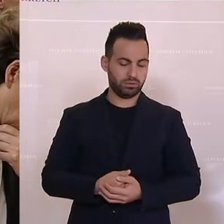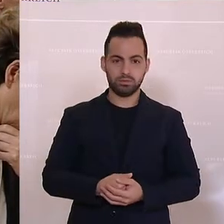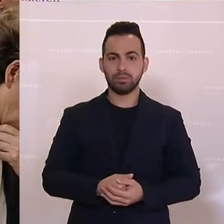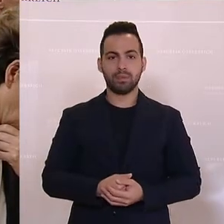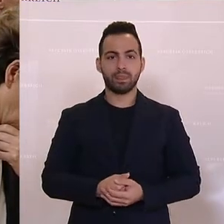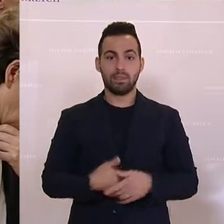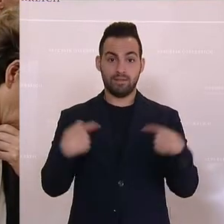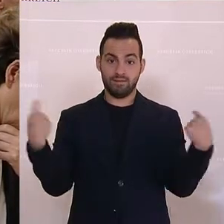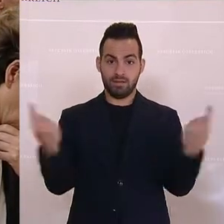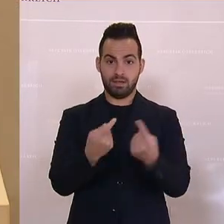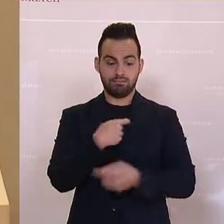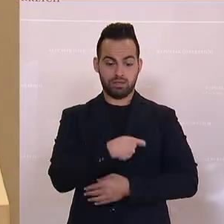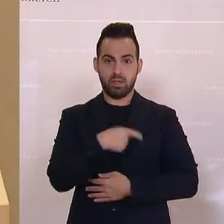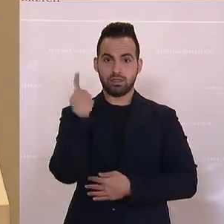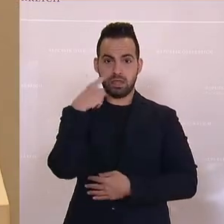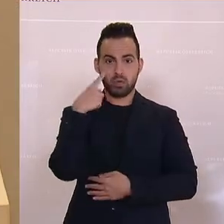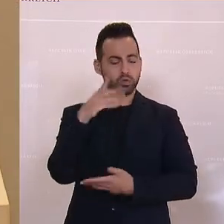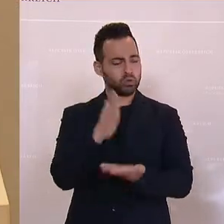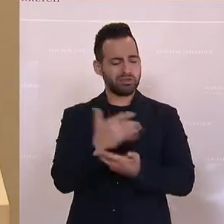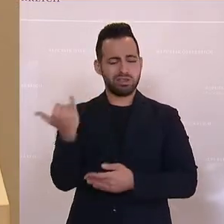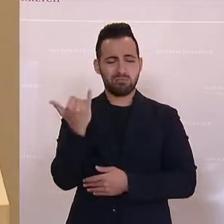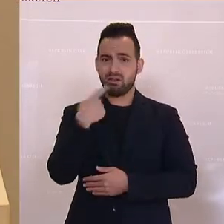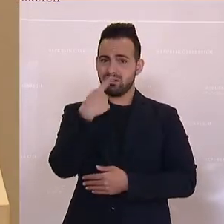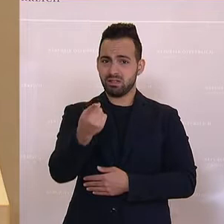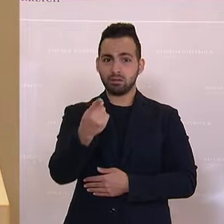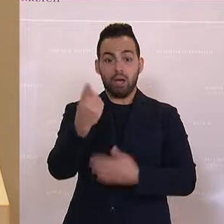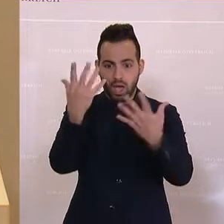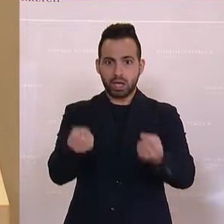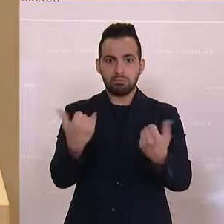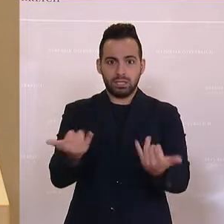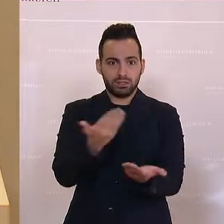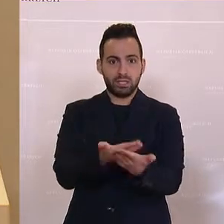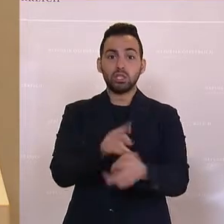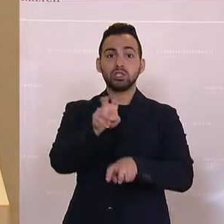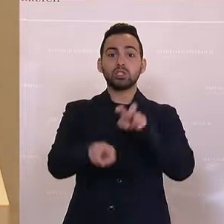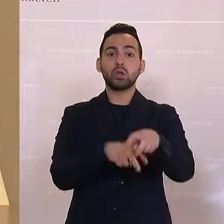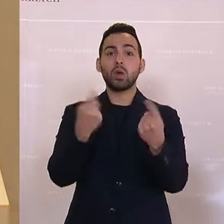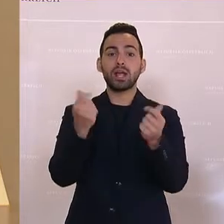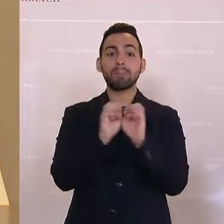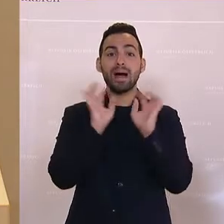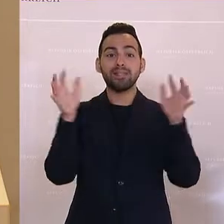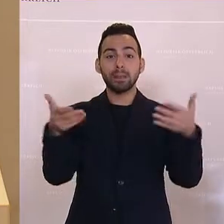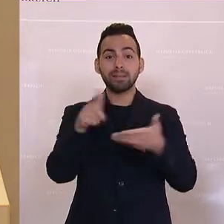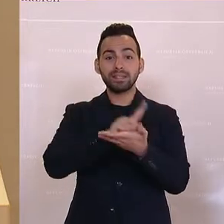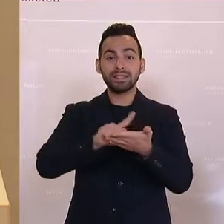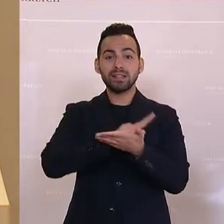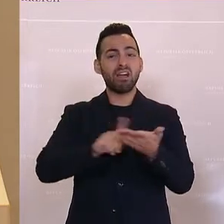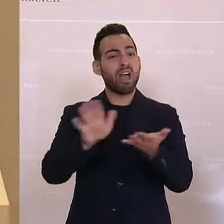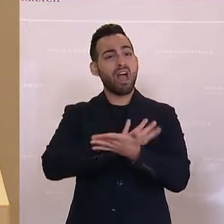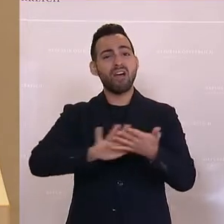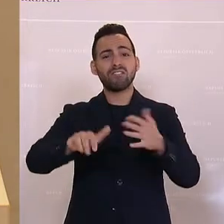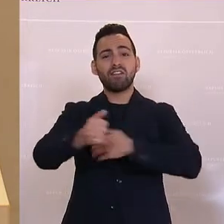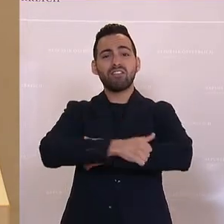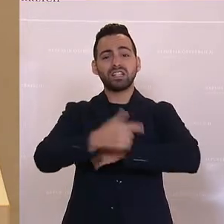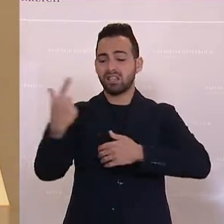Und was wir Neos von Anfang an gesagt haben, ist schlicht und einfach eingetreten. Sie haben das Steuergeld während der Pandemie mit beiden Händen zum